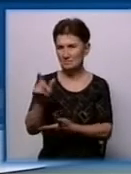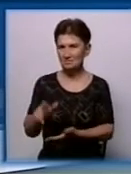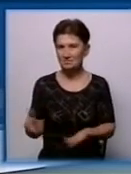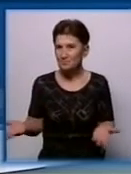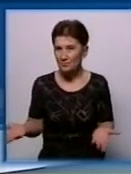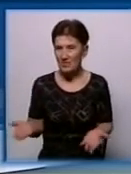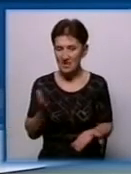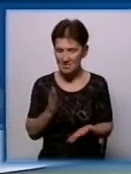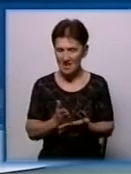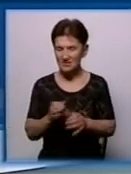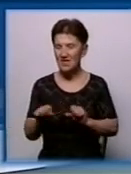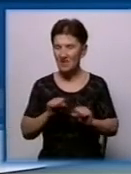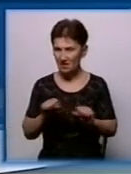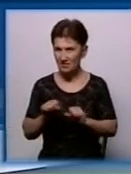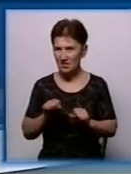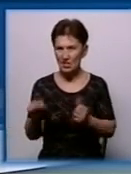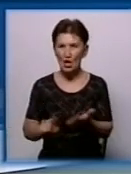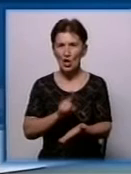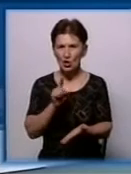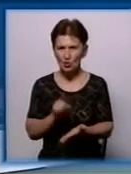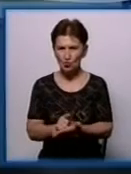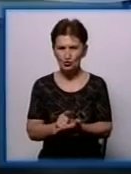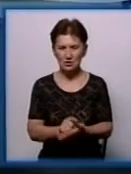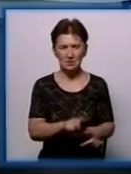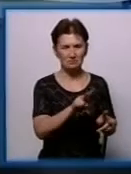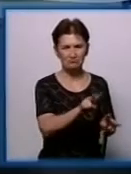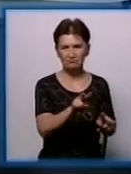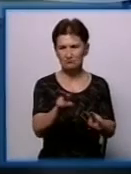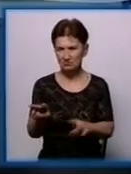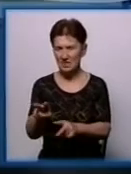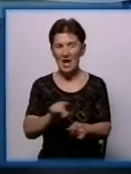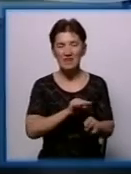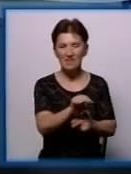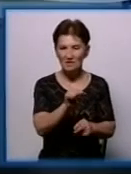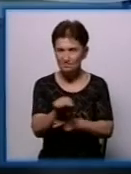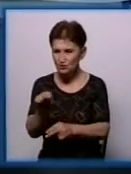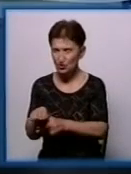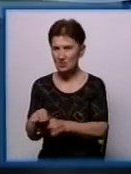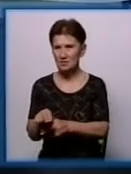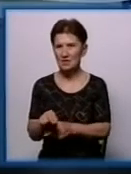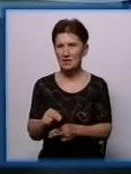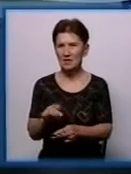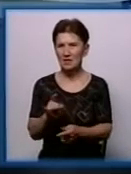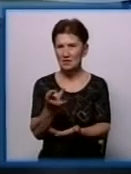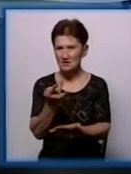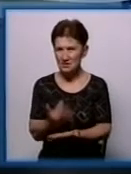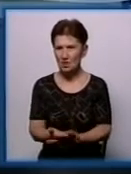який повинен чітко навчити, прийняти заліки, встановить режим відповідний протипожежний, вимоги до